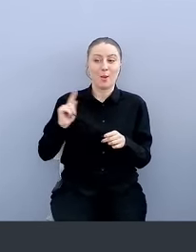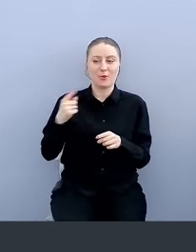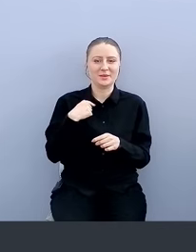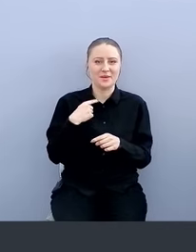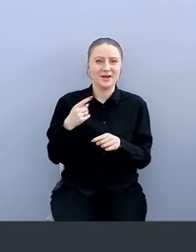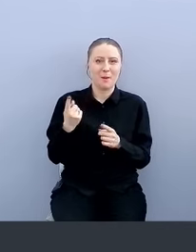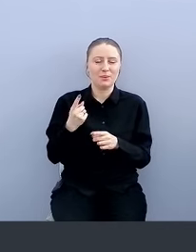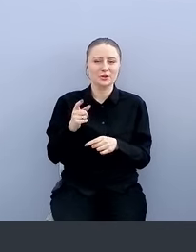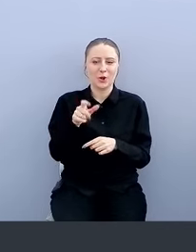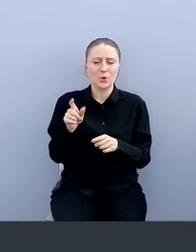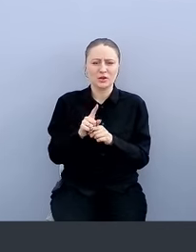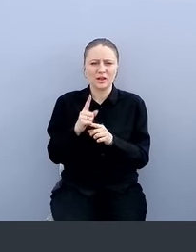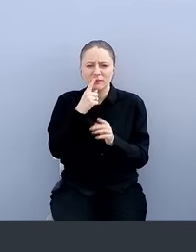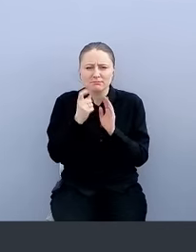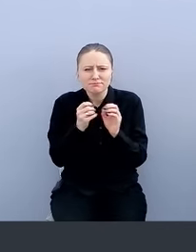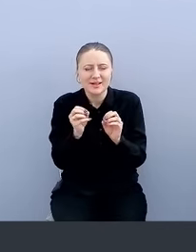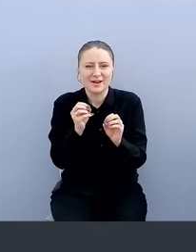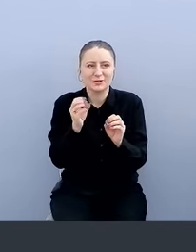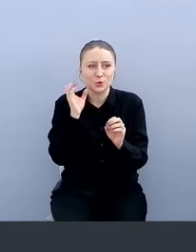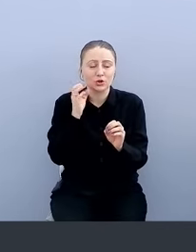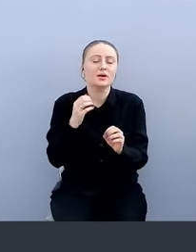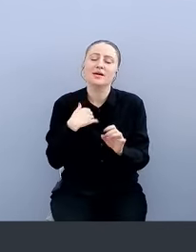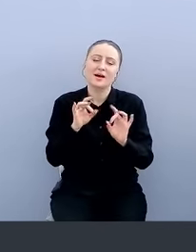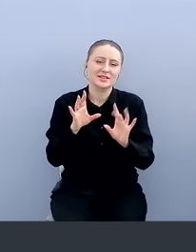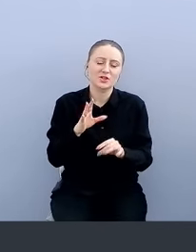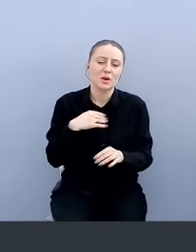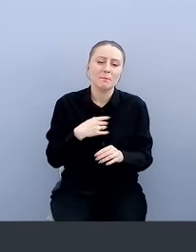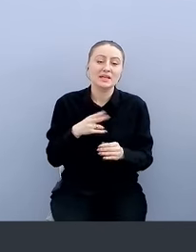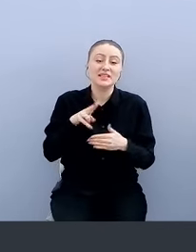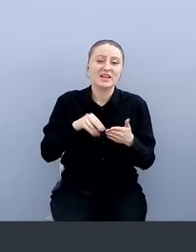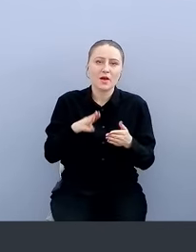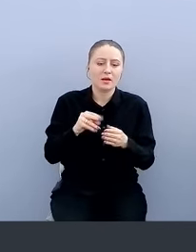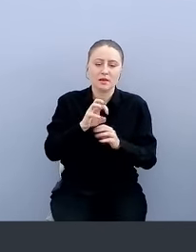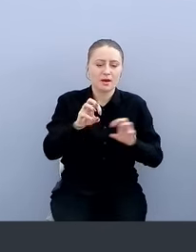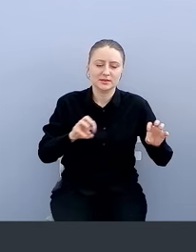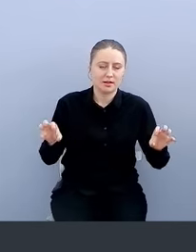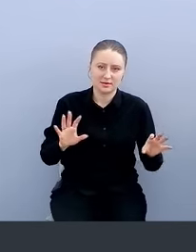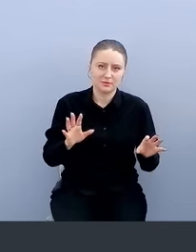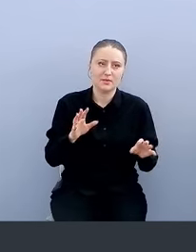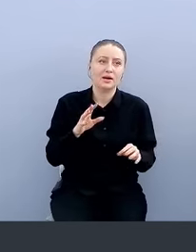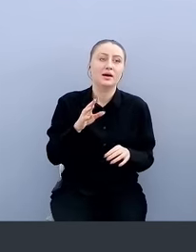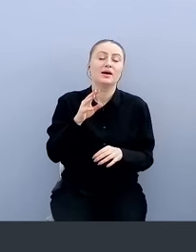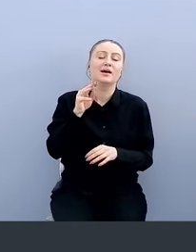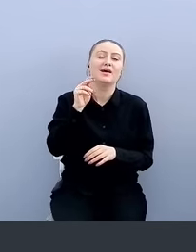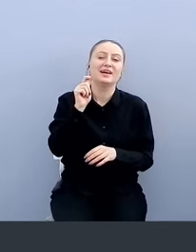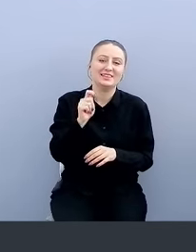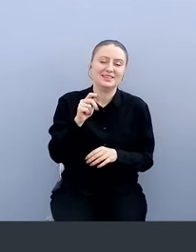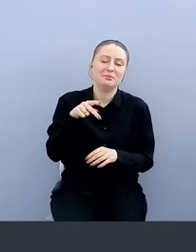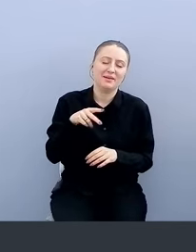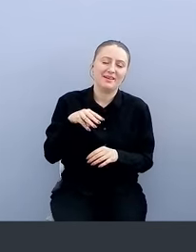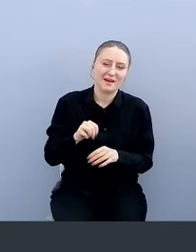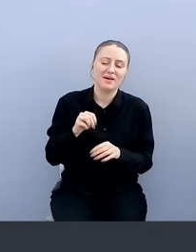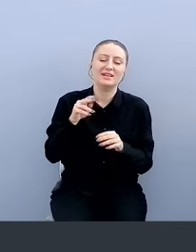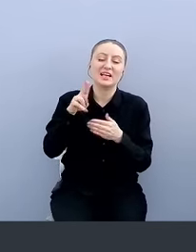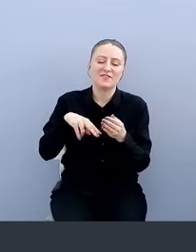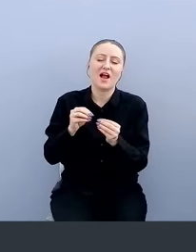я для них сделаю комментарии, то что мы не раскладываем сертификаты, сертификаты никогда не покидают ТПМ, но для простоты я говорю,